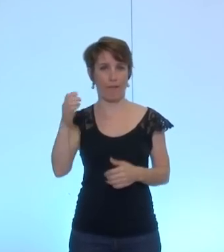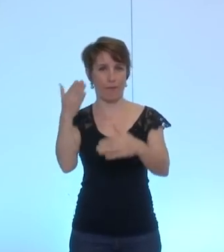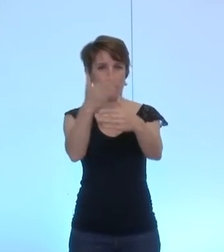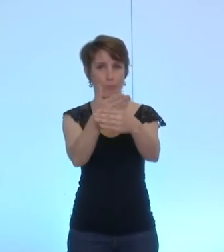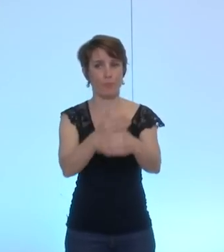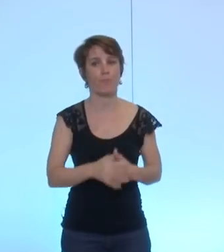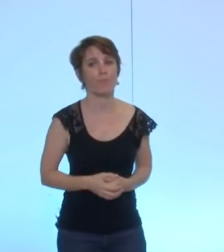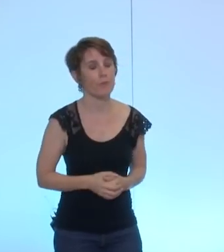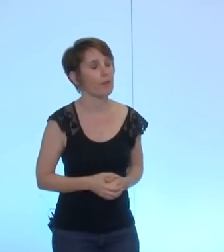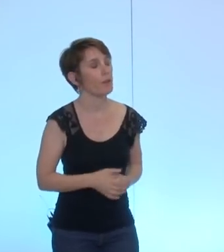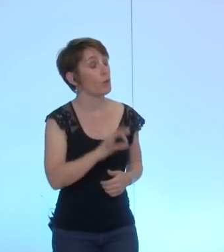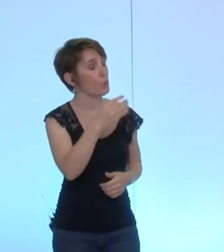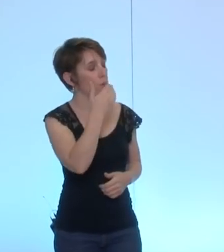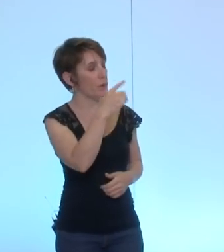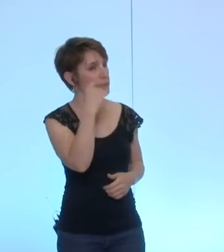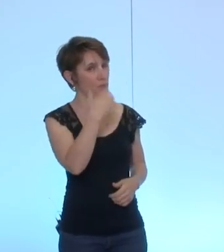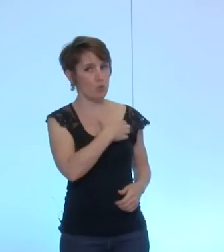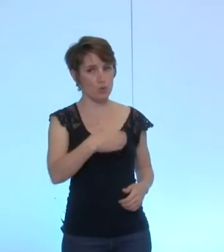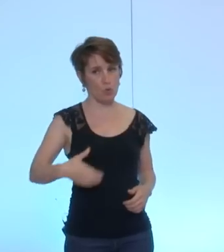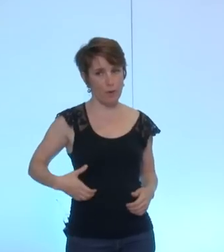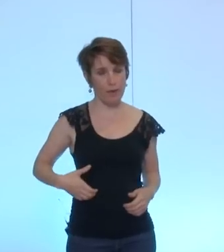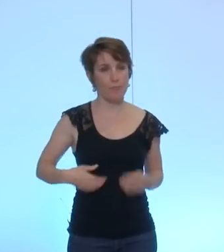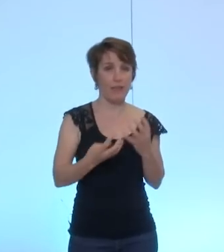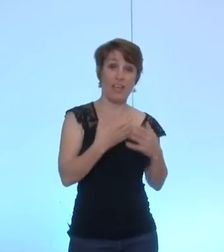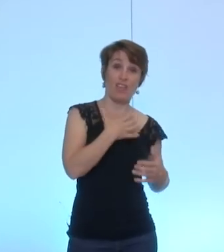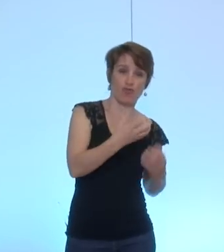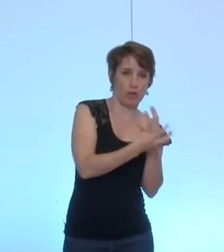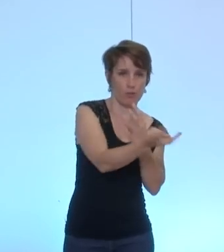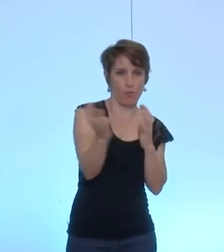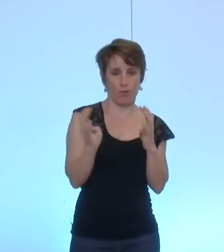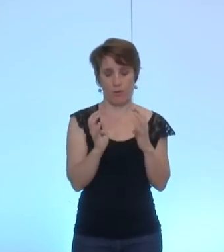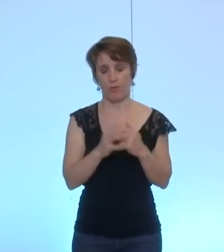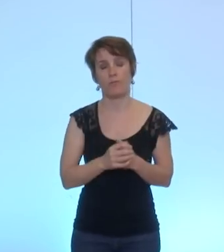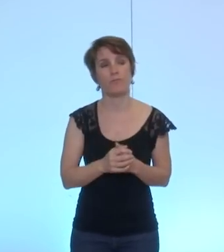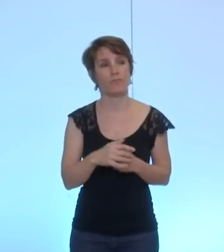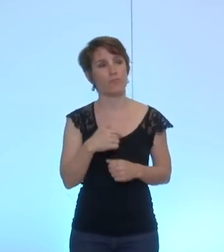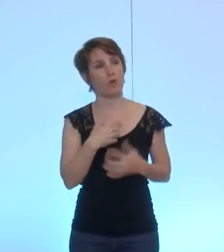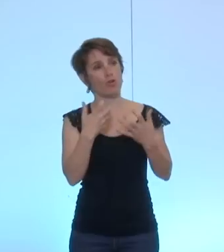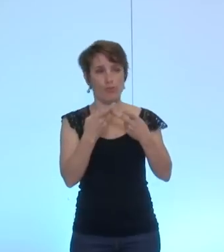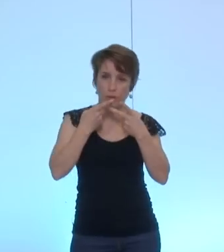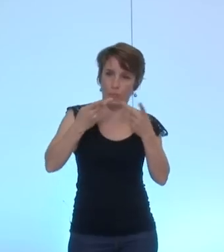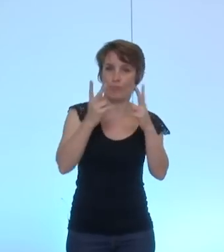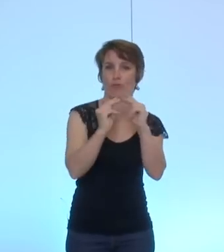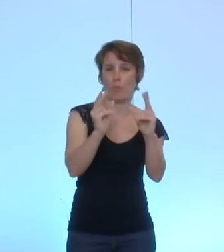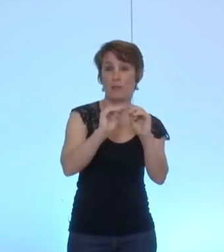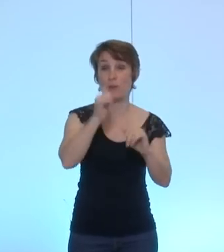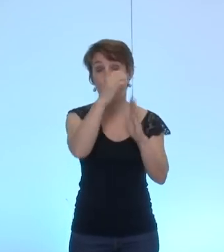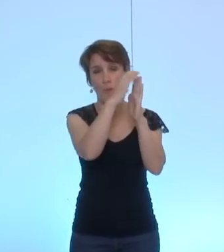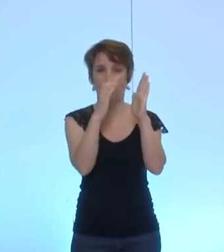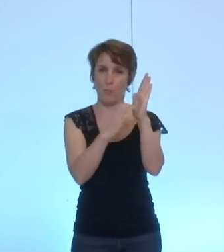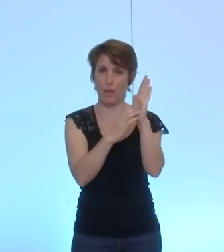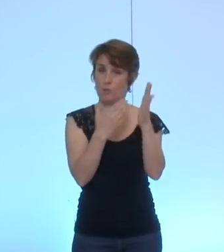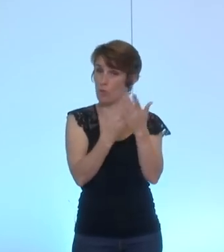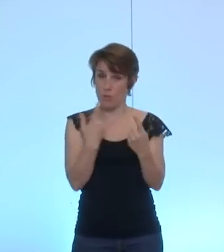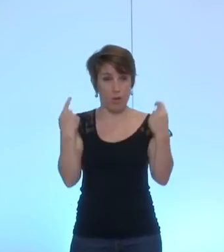Chers collègues, permettez-moi d'introduire cette première délibération qui s'inscrit à la fois dans le respect de nos